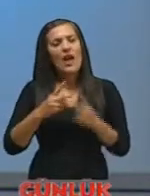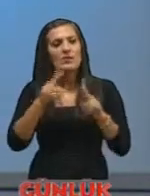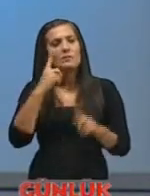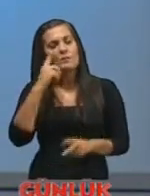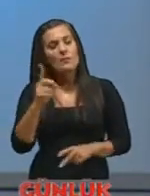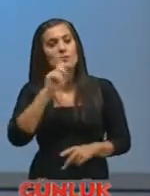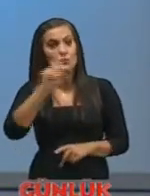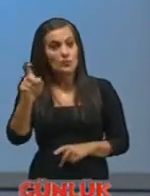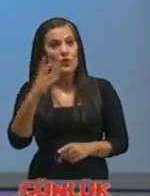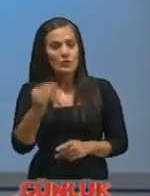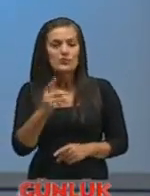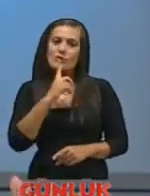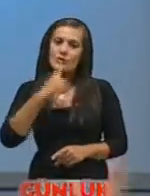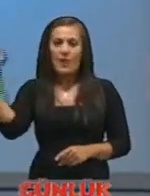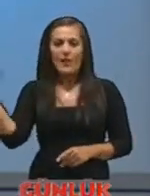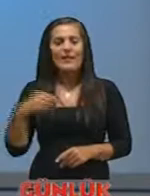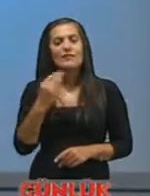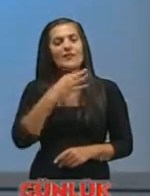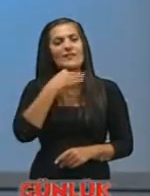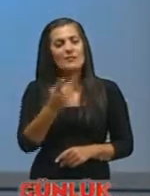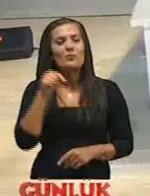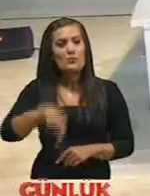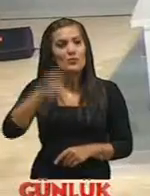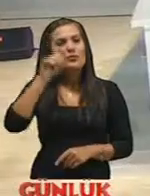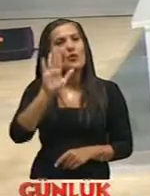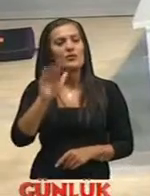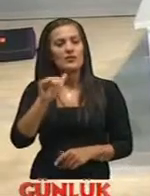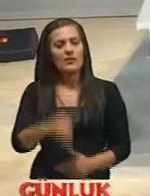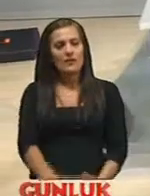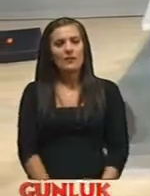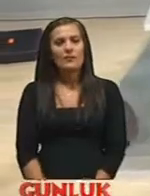sonra ne olursa da söyleyin çok teşekkürler bugünlük hoşçakalın efendim